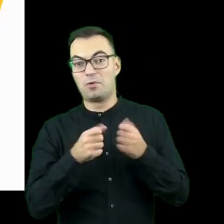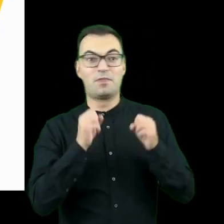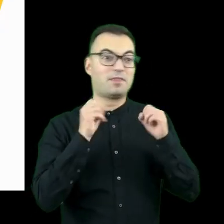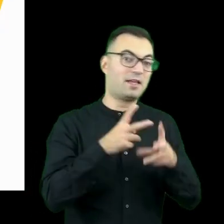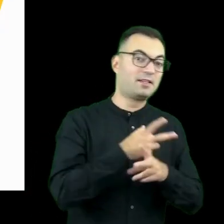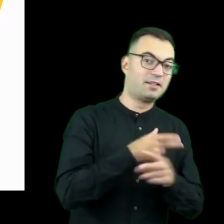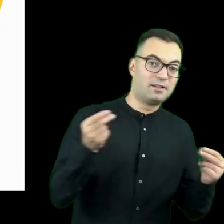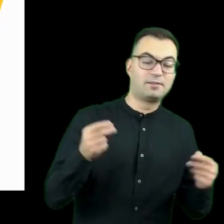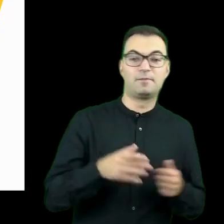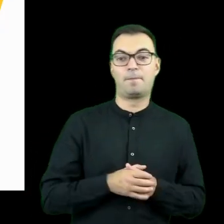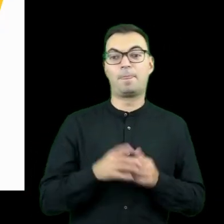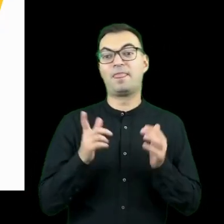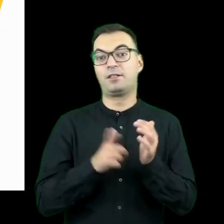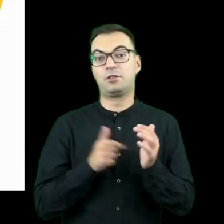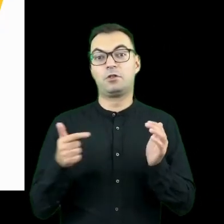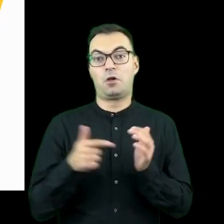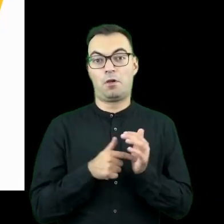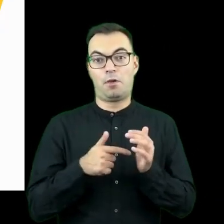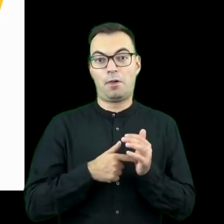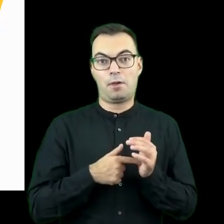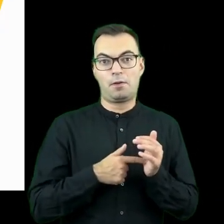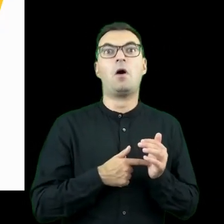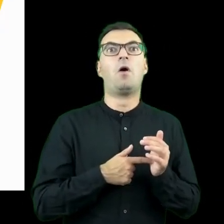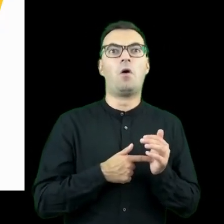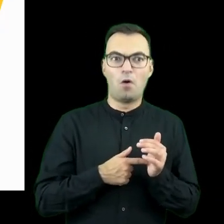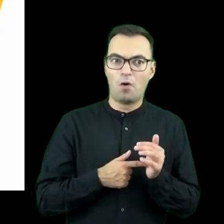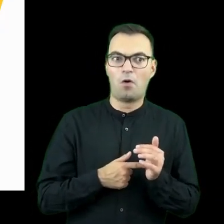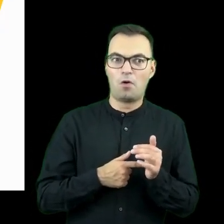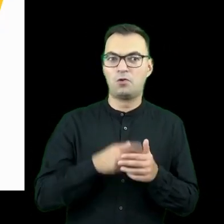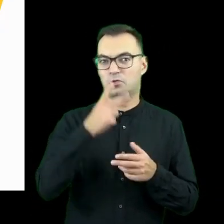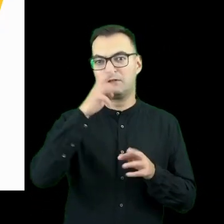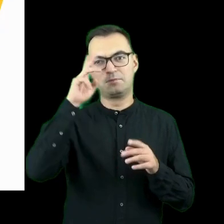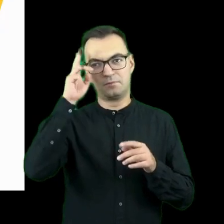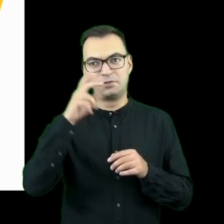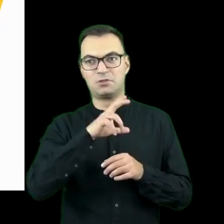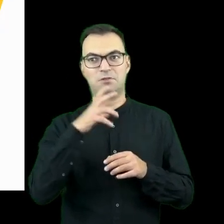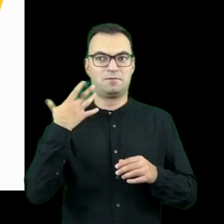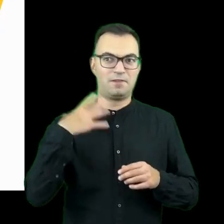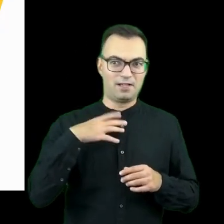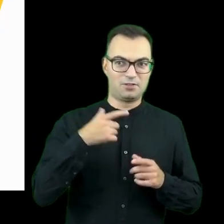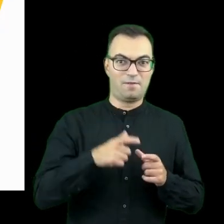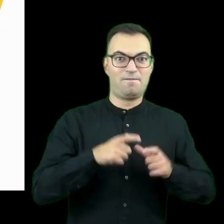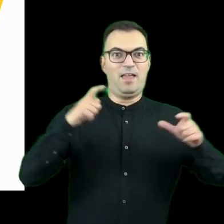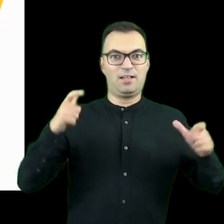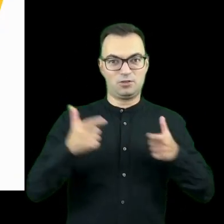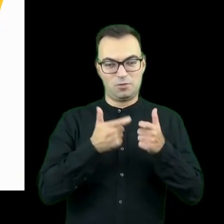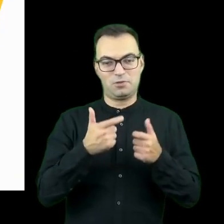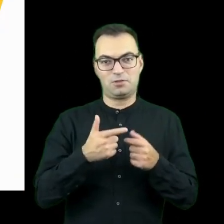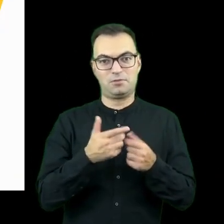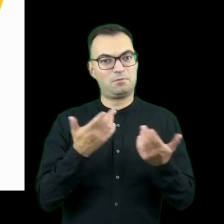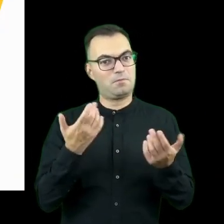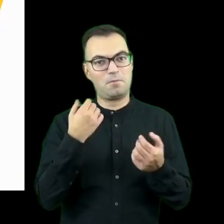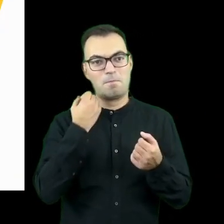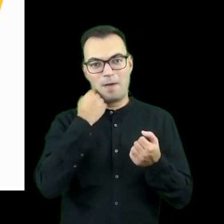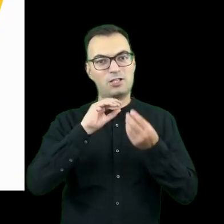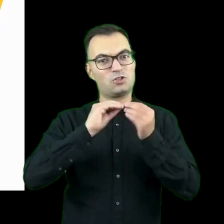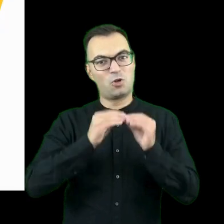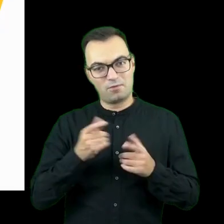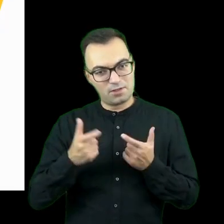rozwiązania i często to da Wam podstawy do tego, czy warto budować coś dużego, skomplikowanego,